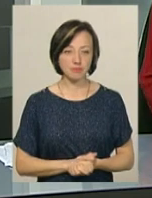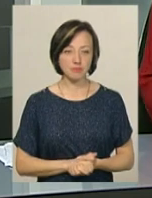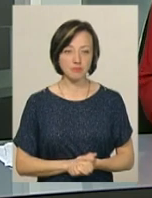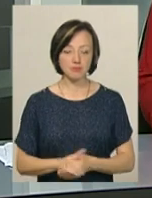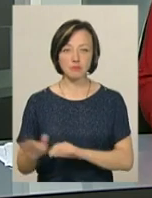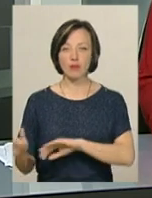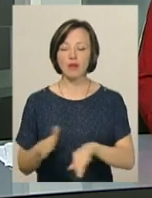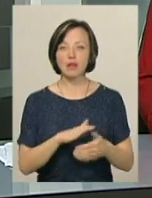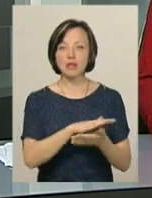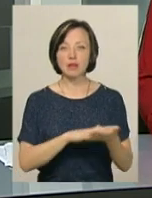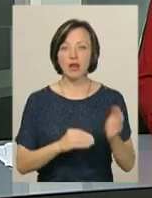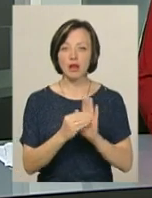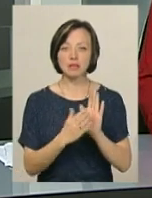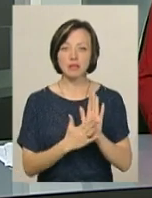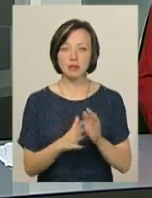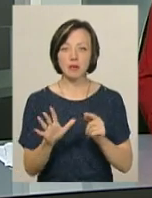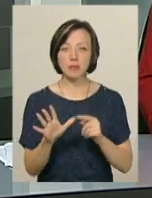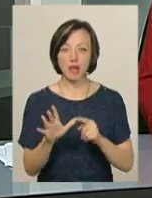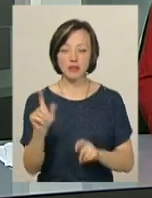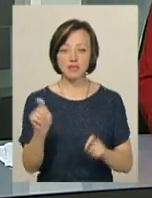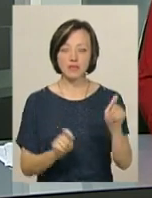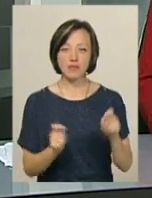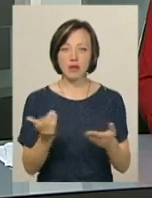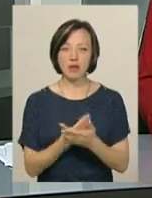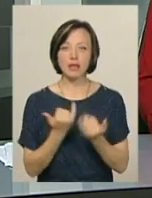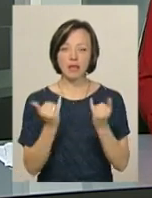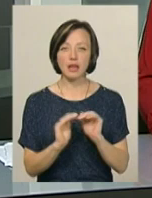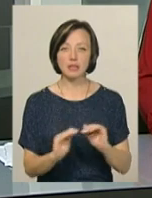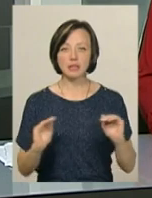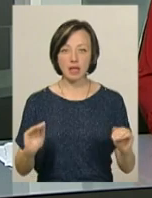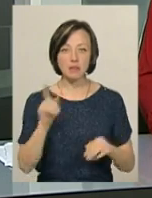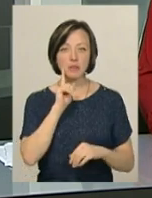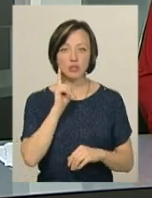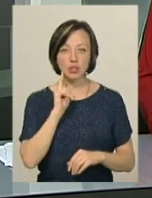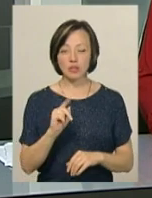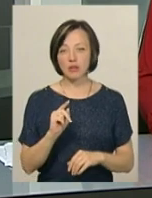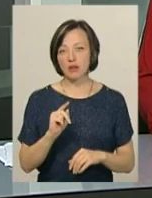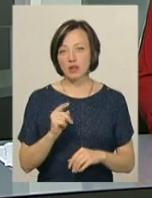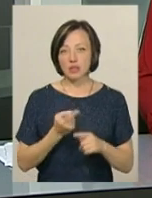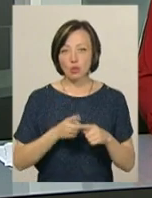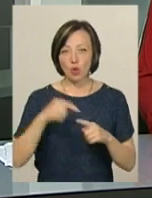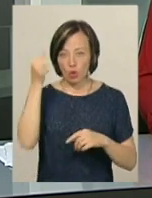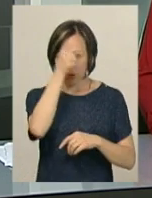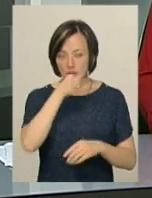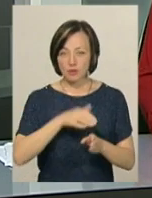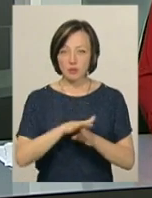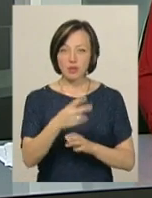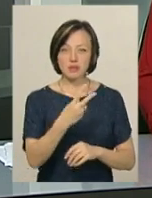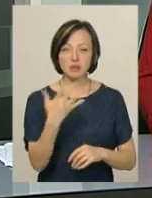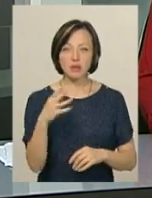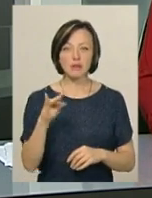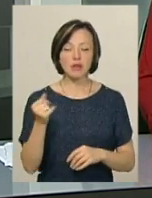Триває реєстрація на п'ятий фестиваль фільмів для дітей і підлітків «Чілдрін Кінофест». Цьогоріч він відбудеться з 25